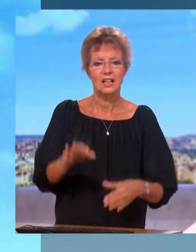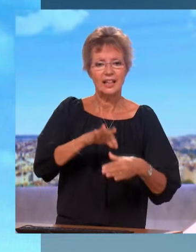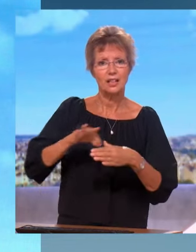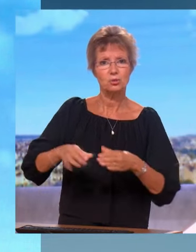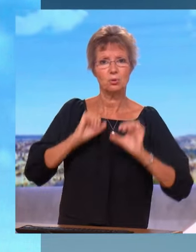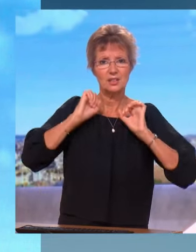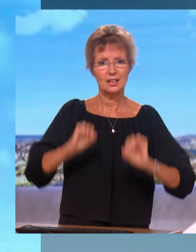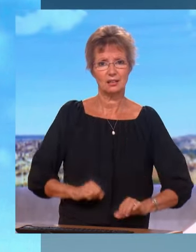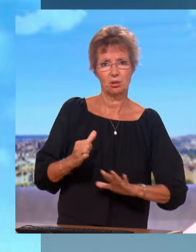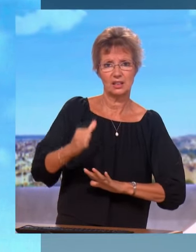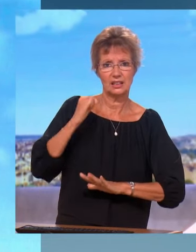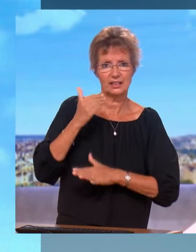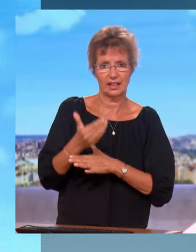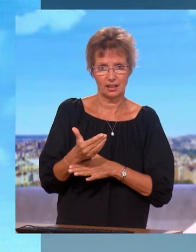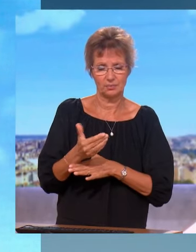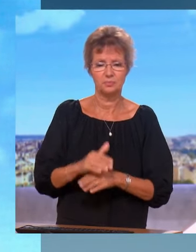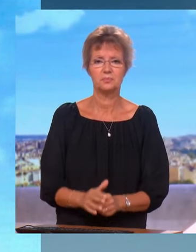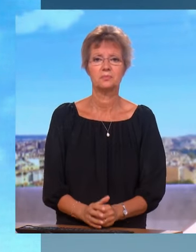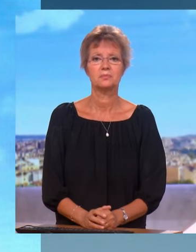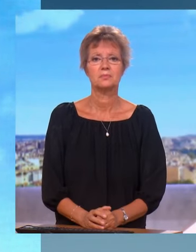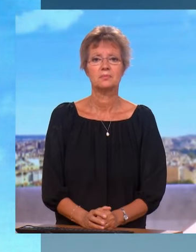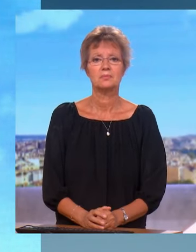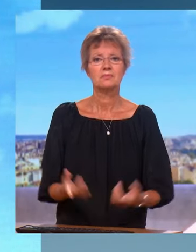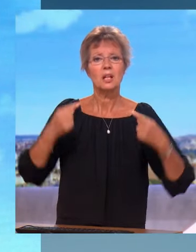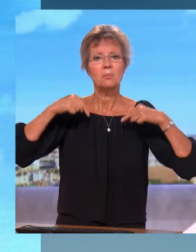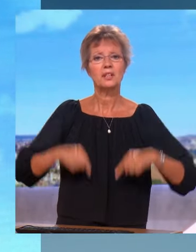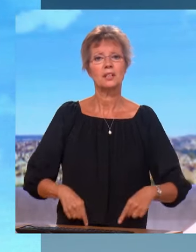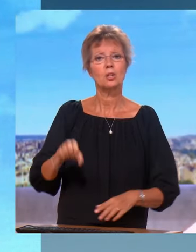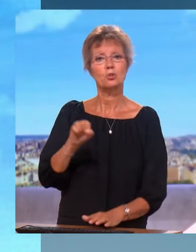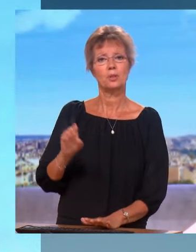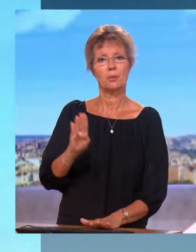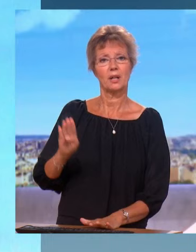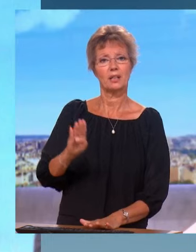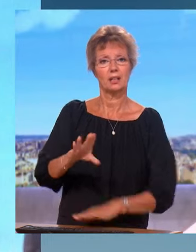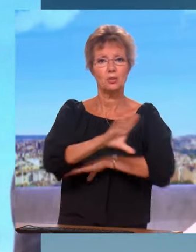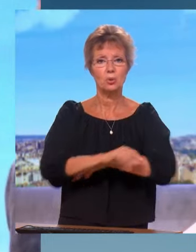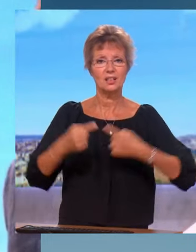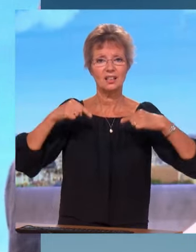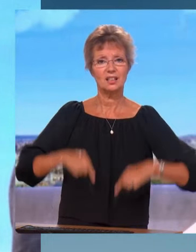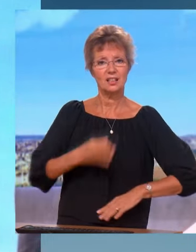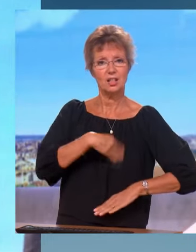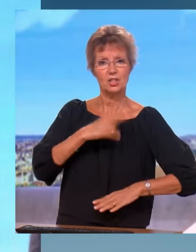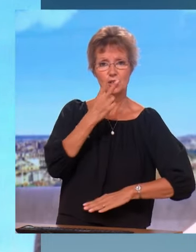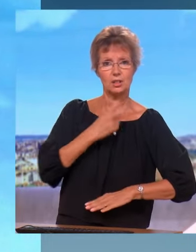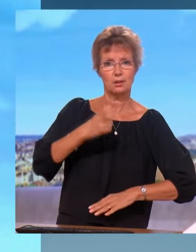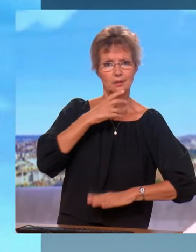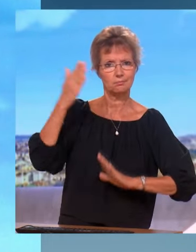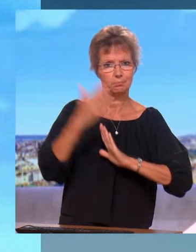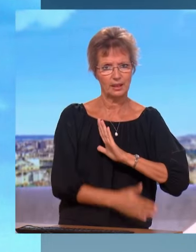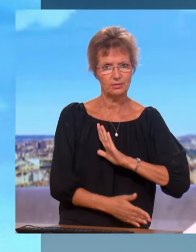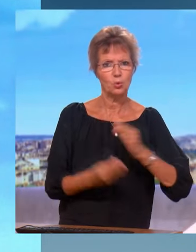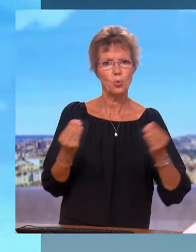hier au renouvellement d'une partie de la Chambre. Une ministre, Sonia Baques, un secrétaire d'État charlie de la Citoyenneté, a été battue en Nouvelle-Calédonie.